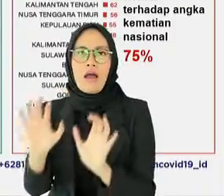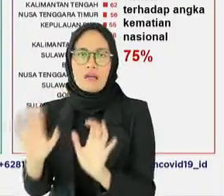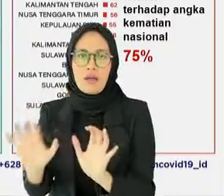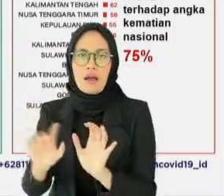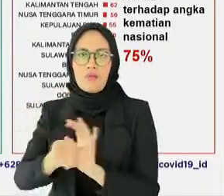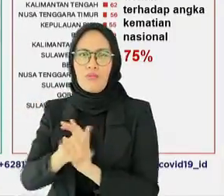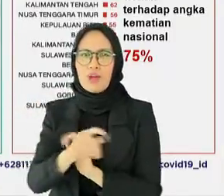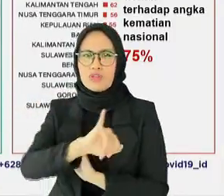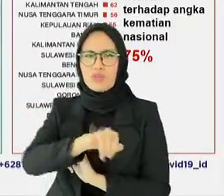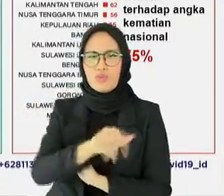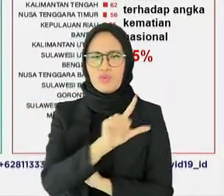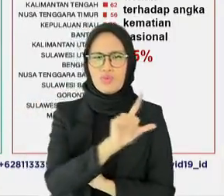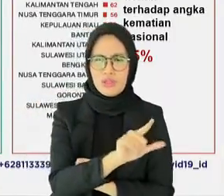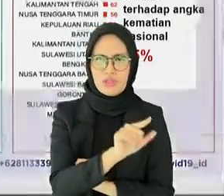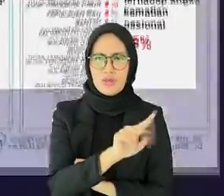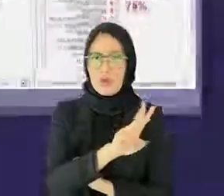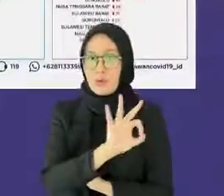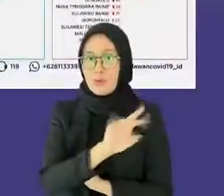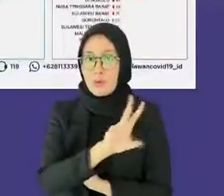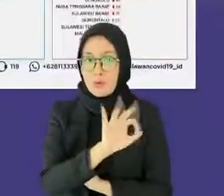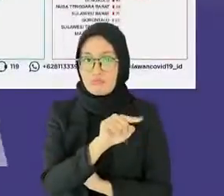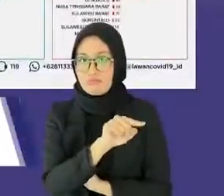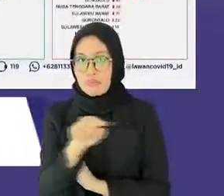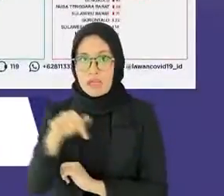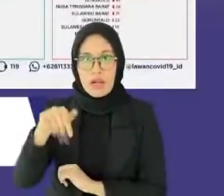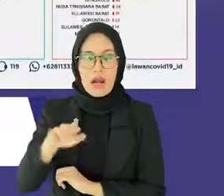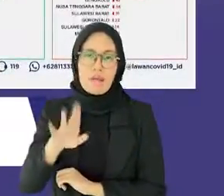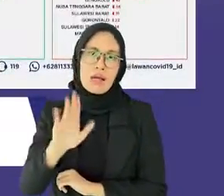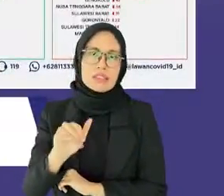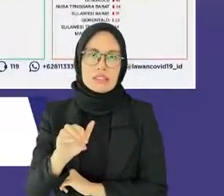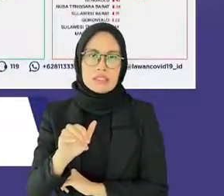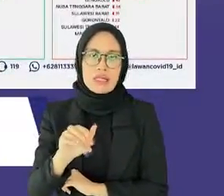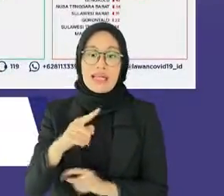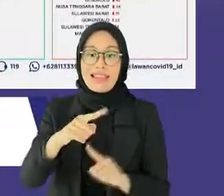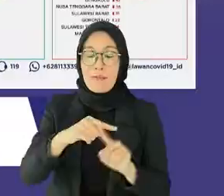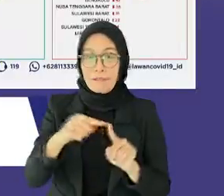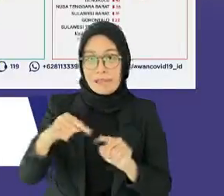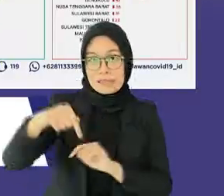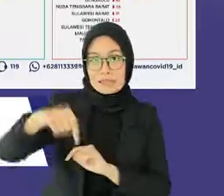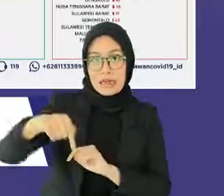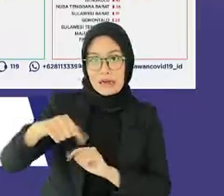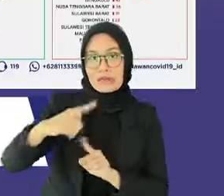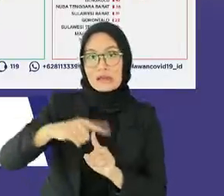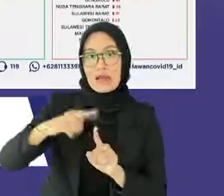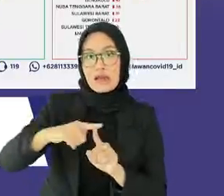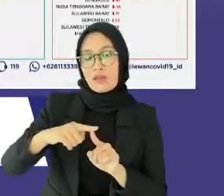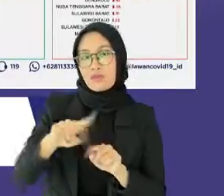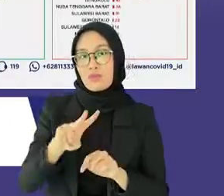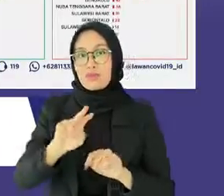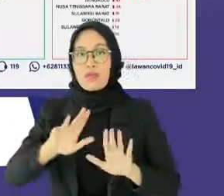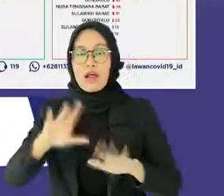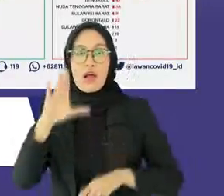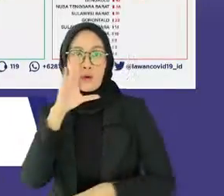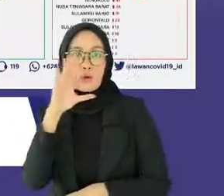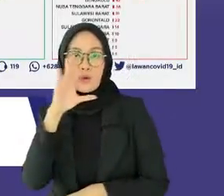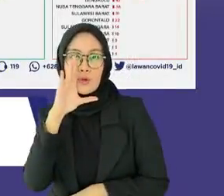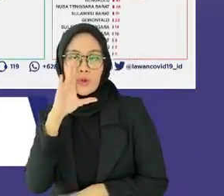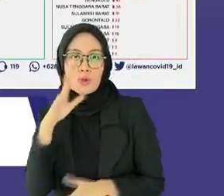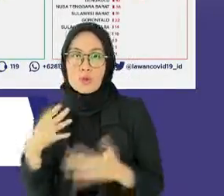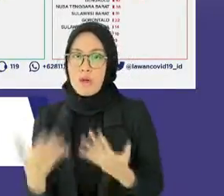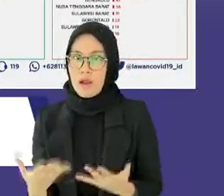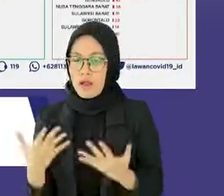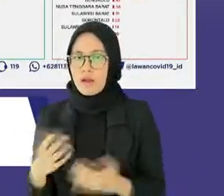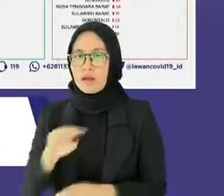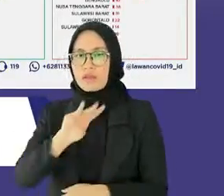Juli 2020. Pertanggal 29 Agustus, persentase kematian Indonesia berada pada 3